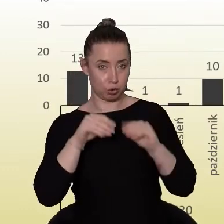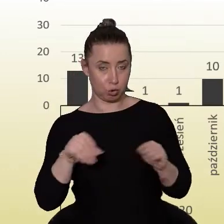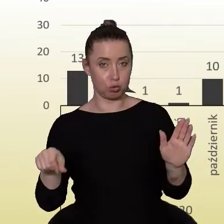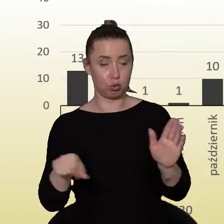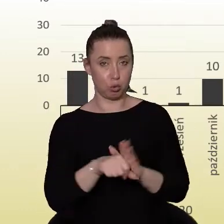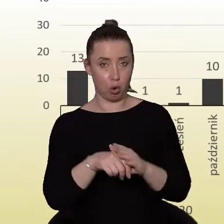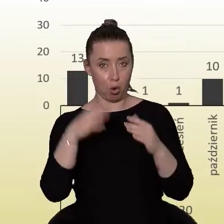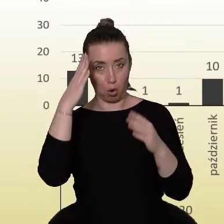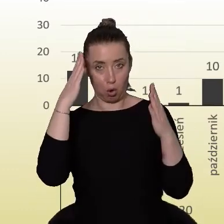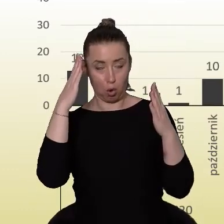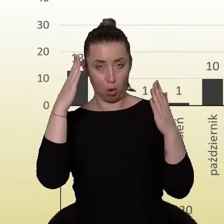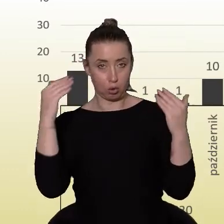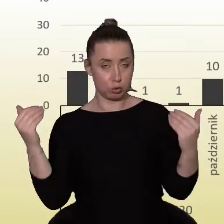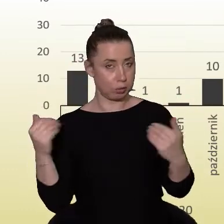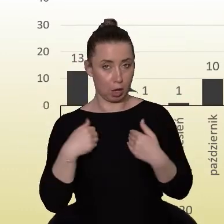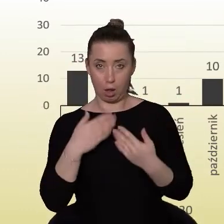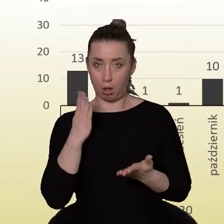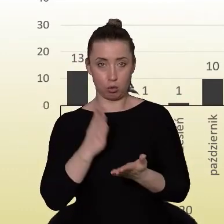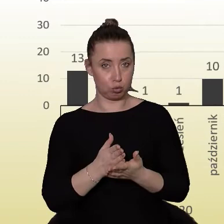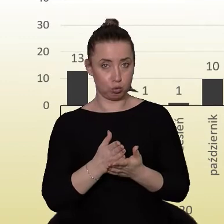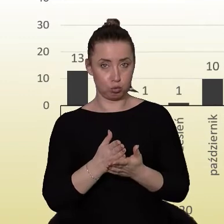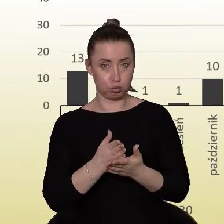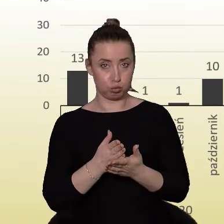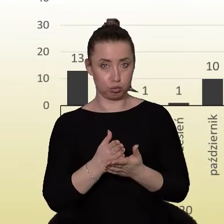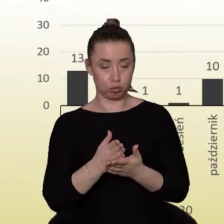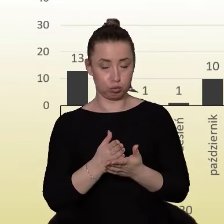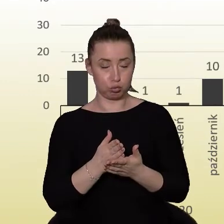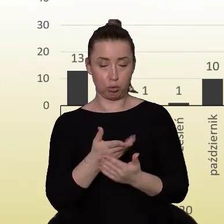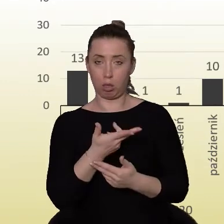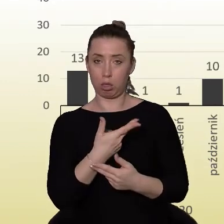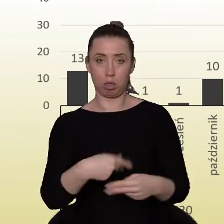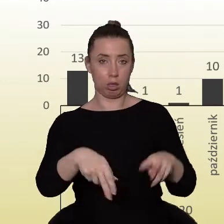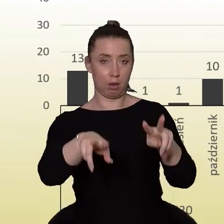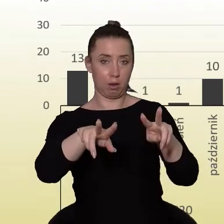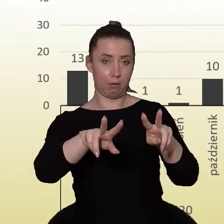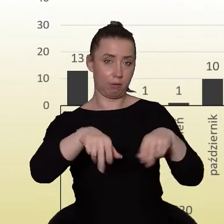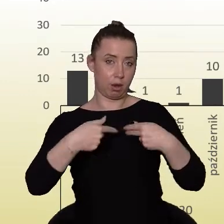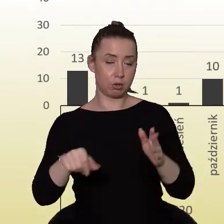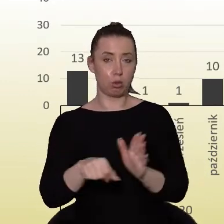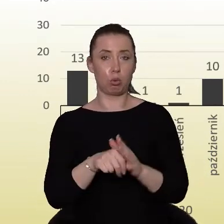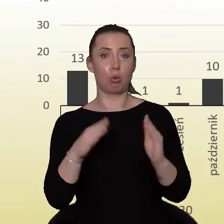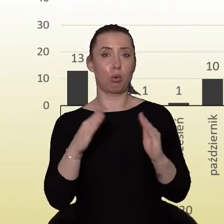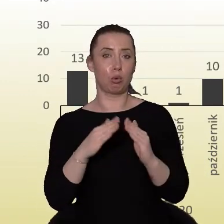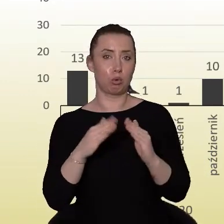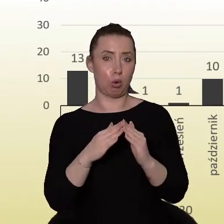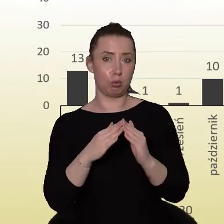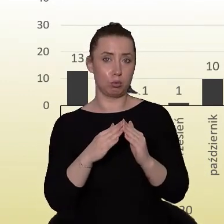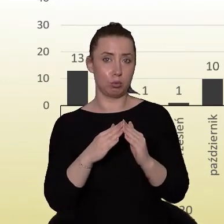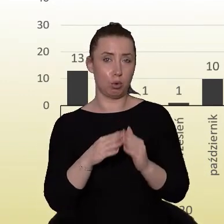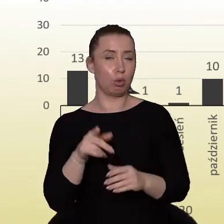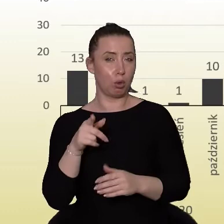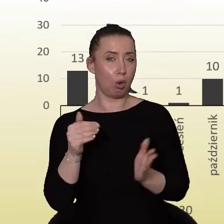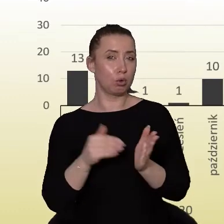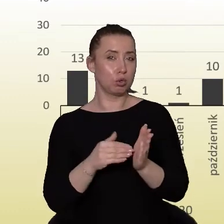wraca do żywych. To też niech będzie swego rodzaju memento dla tych, którzy trywializują,